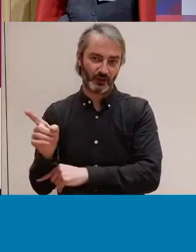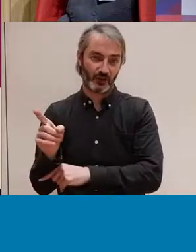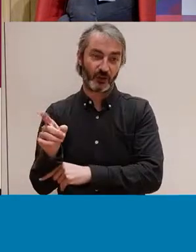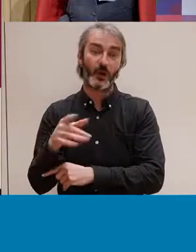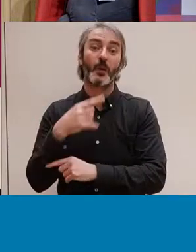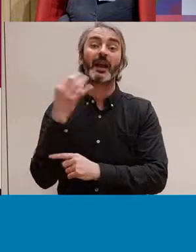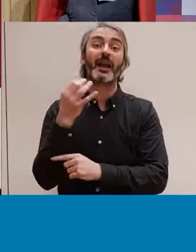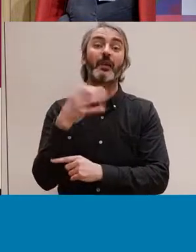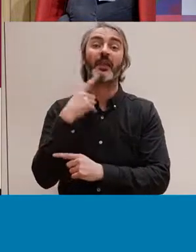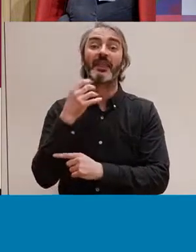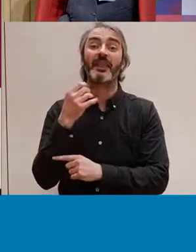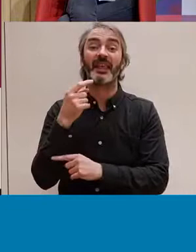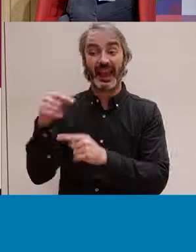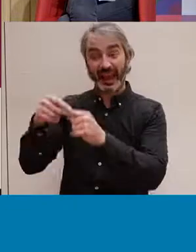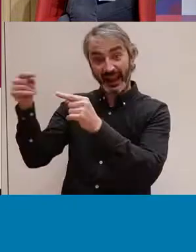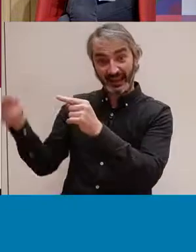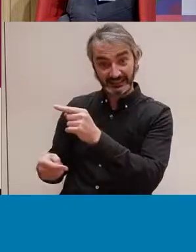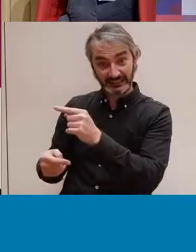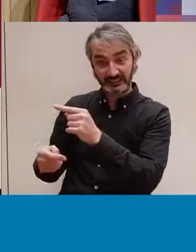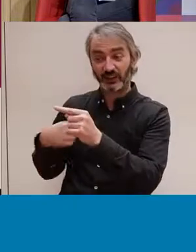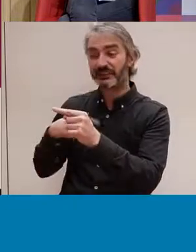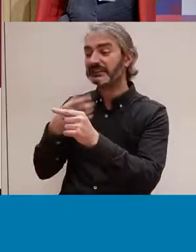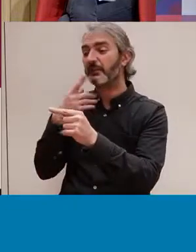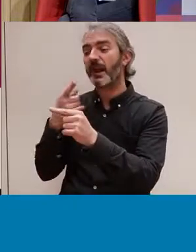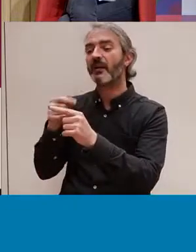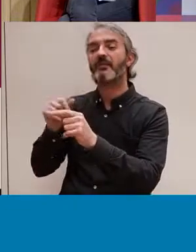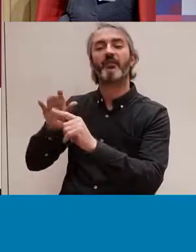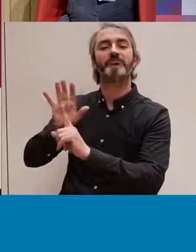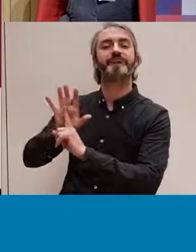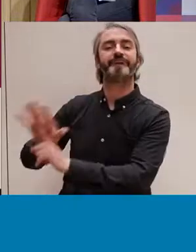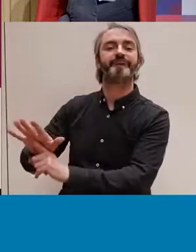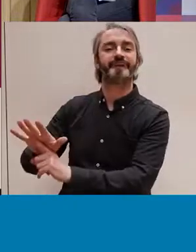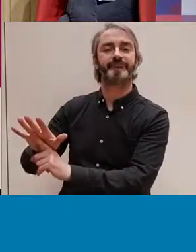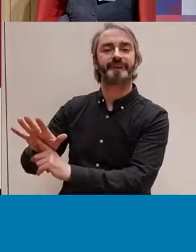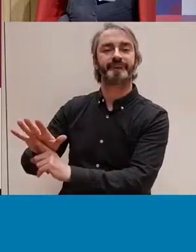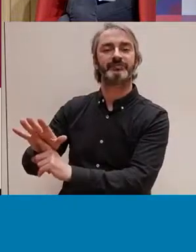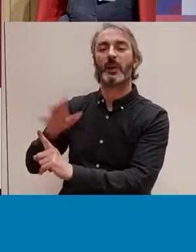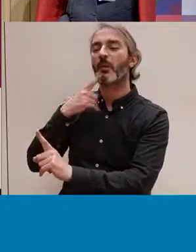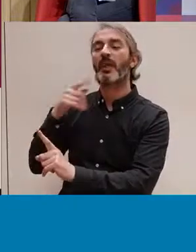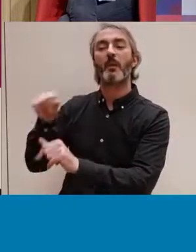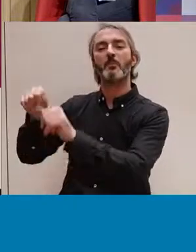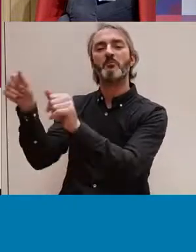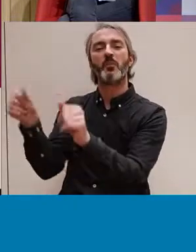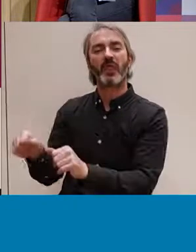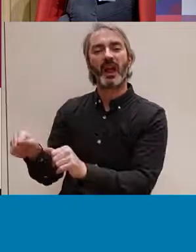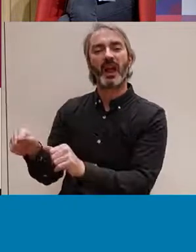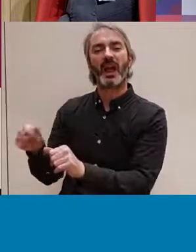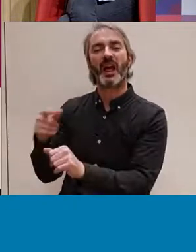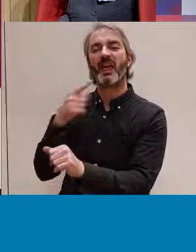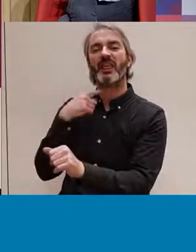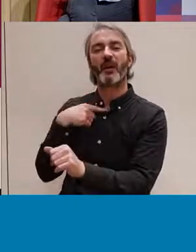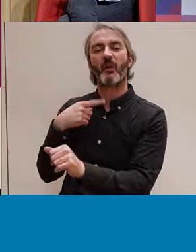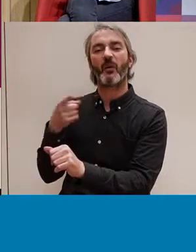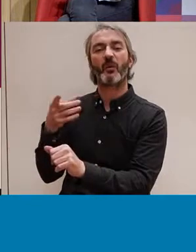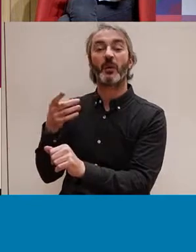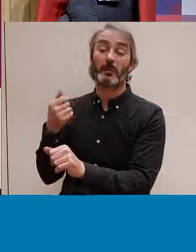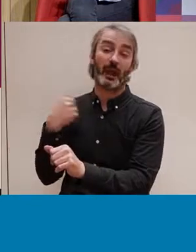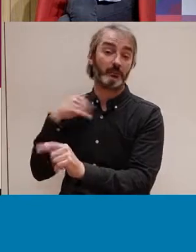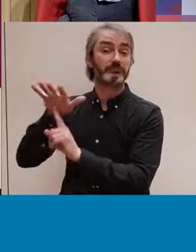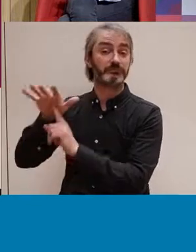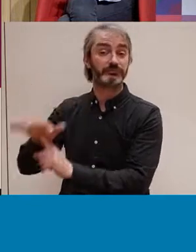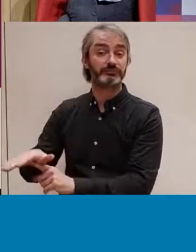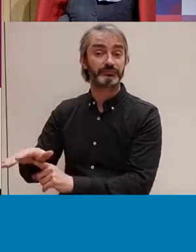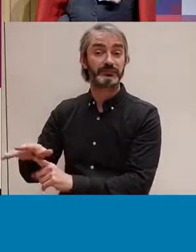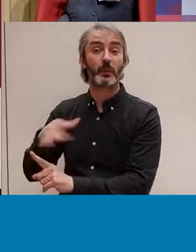exclou totes les persones que no encaixen. Dins aquests canons de bellesa és un model capacitista, que discrimina i